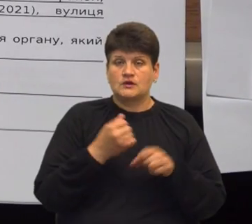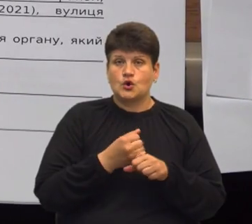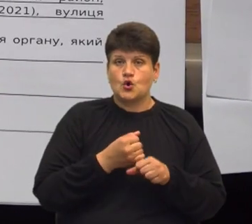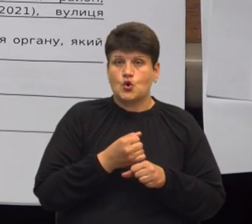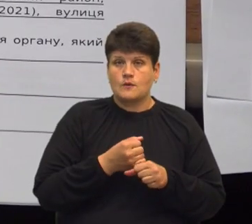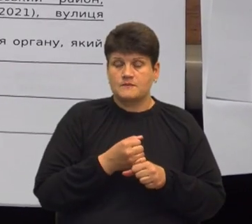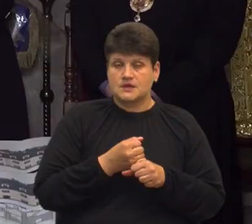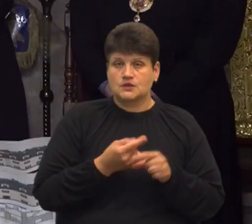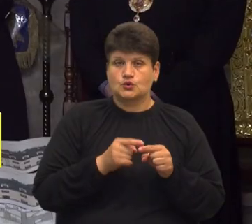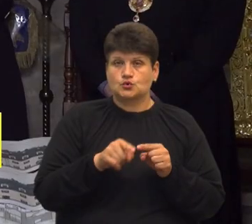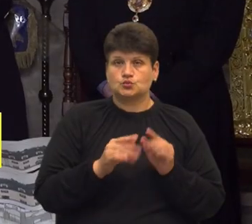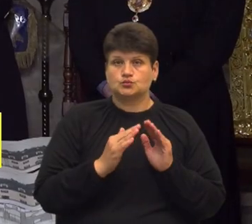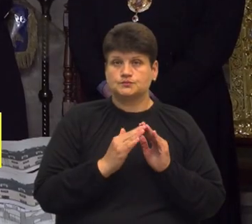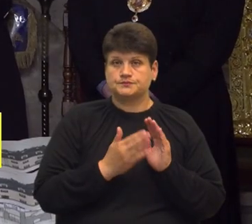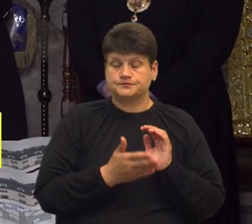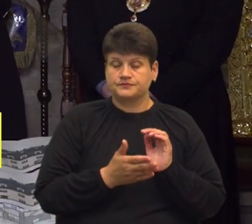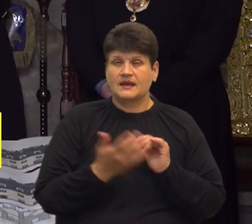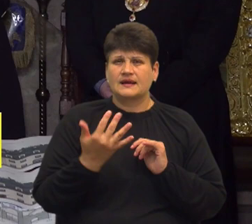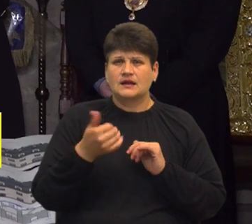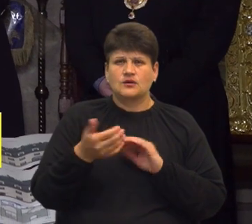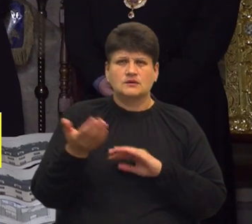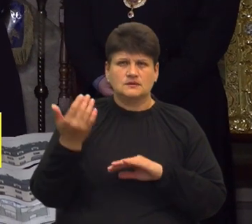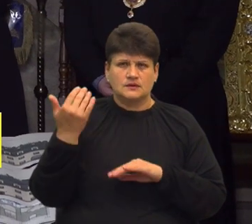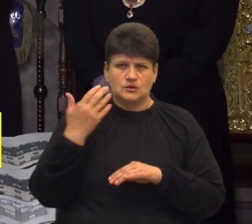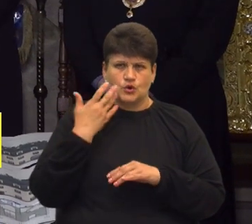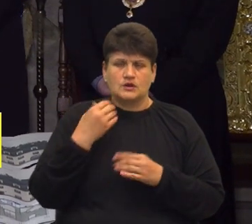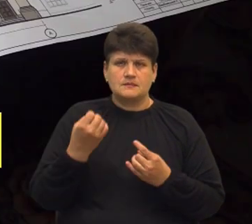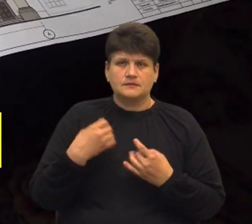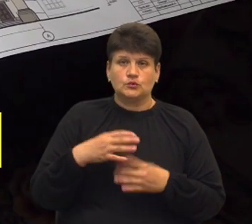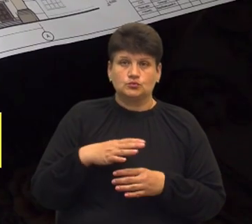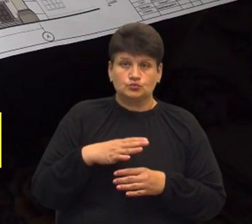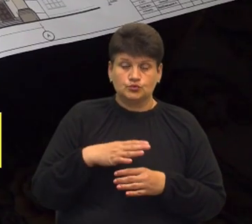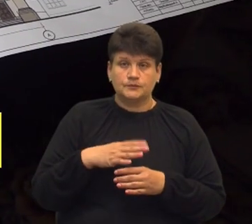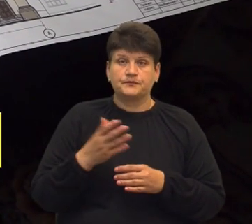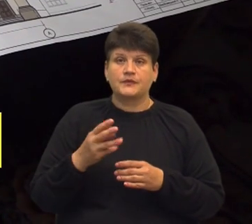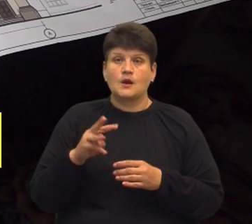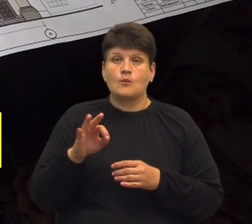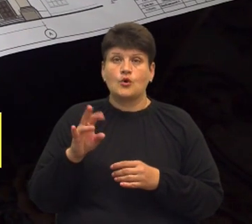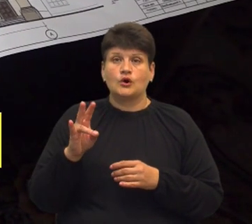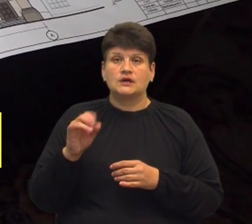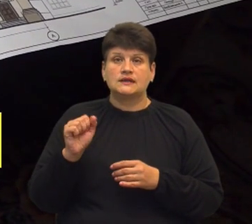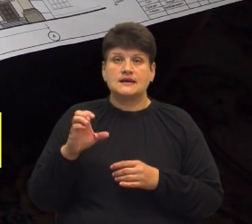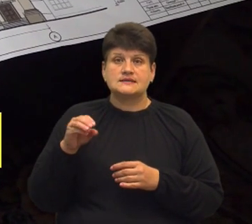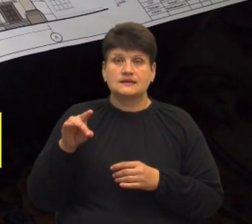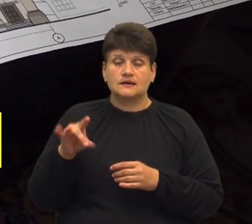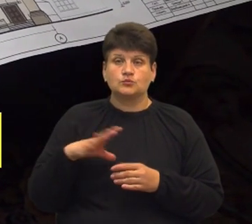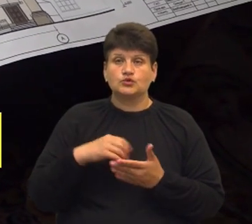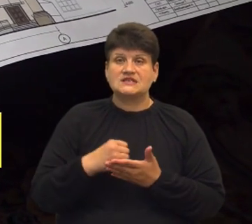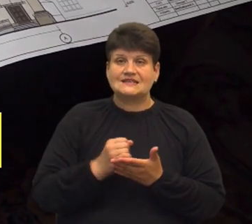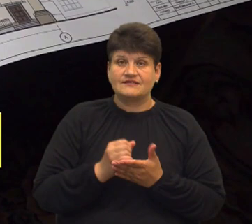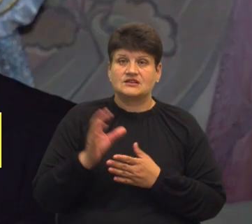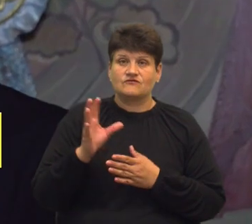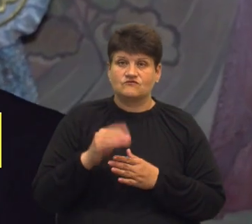даного об'єкту. Декілька років перед тим, коли нам передали монастирське приміщення, колишні монастирян, були затверджені вже